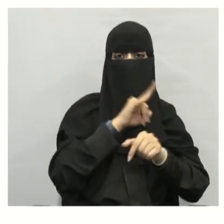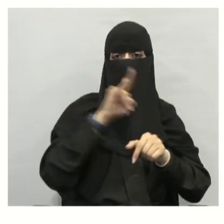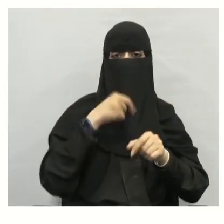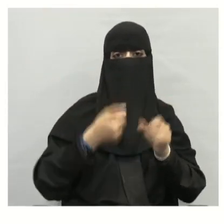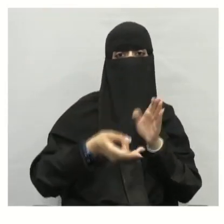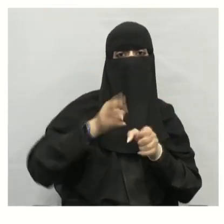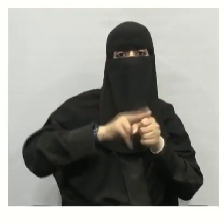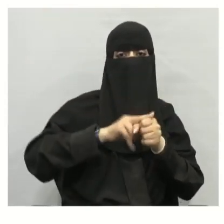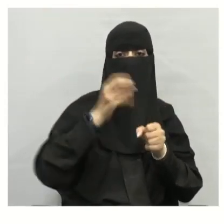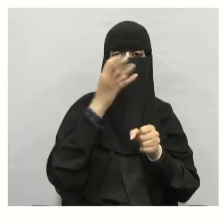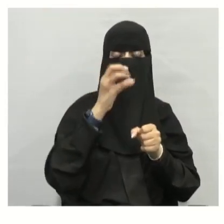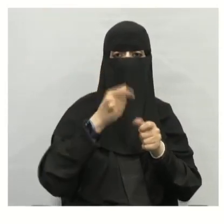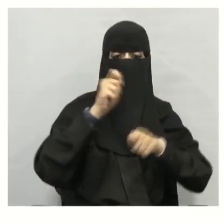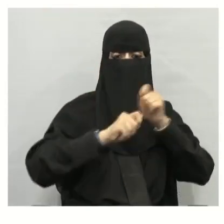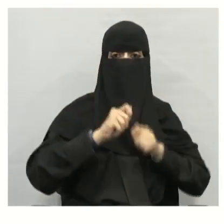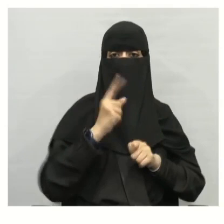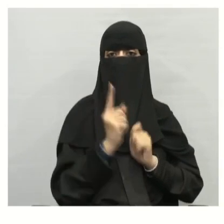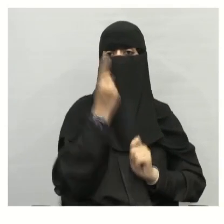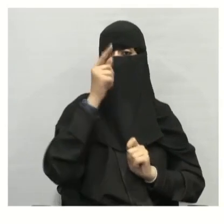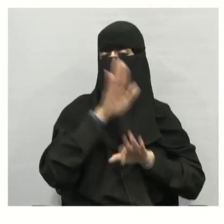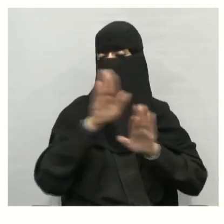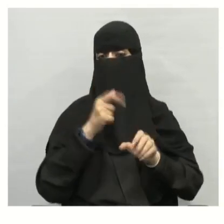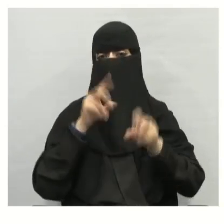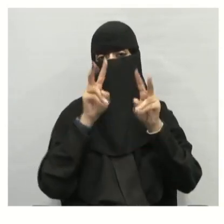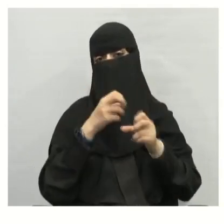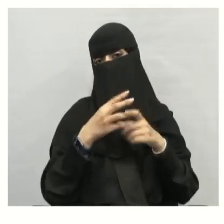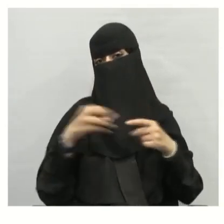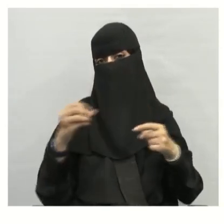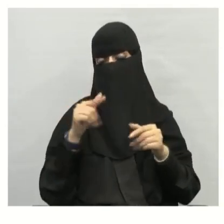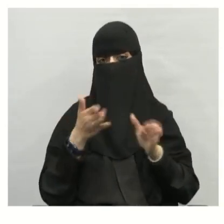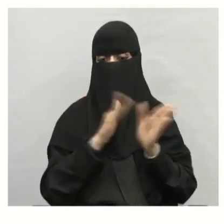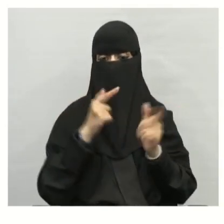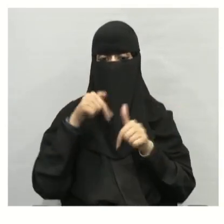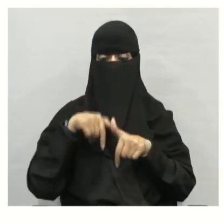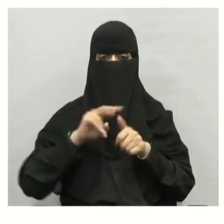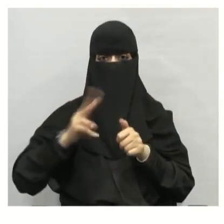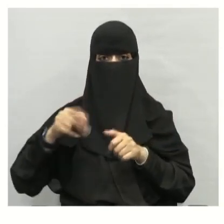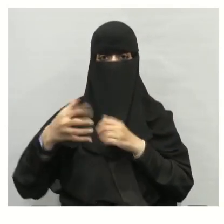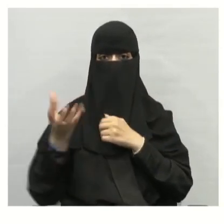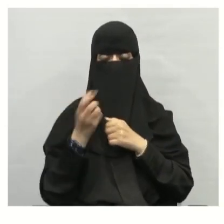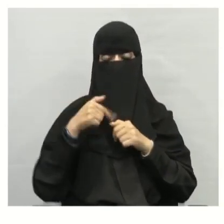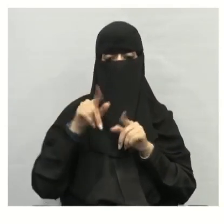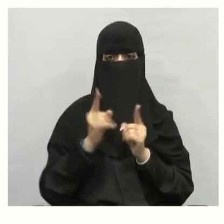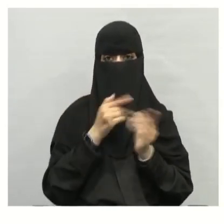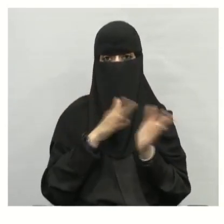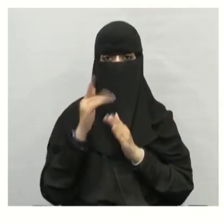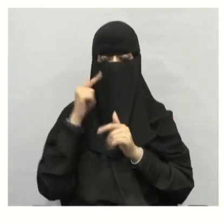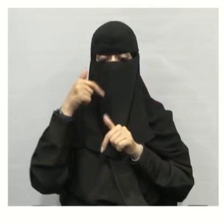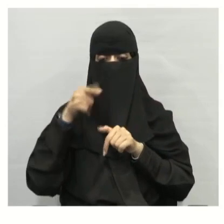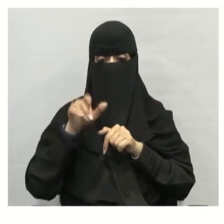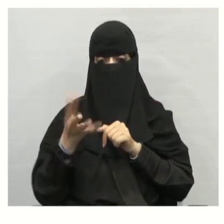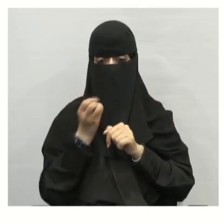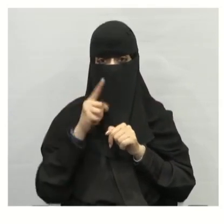والفحم الحجري إذن عدد أنواع الموارد الطبيعية موارد طبيعية متجددة وموارد طبيعية غير متجددة